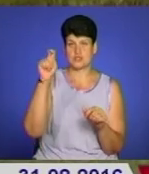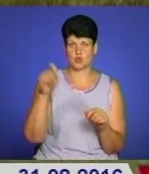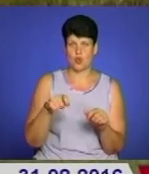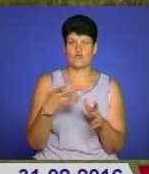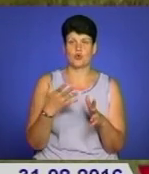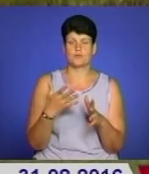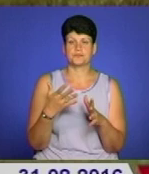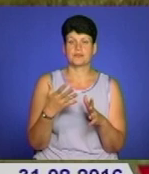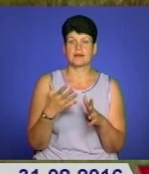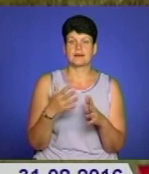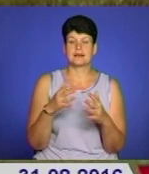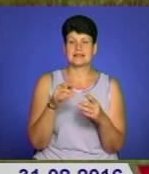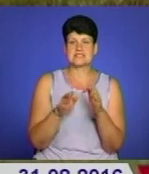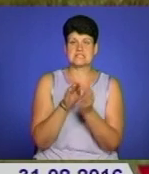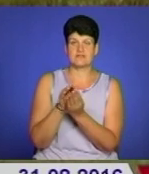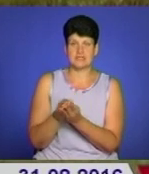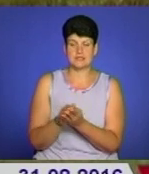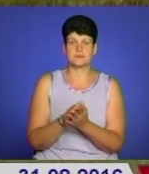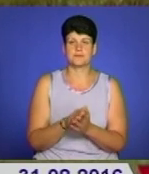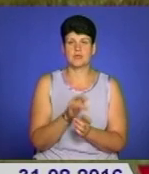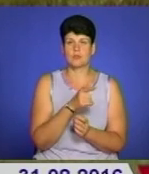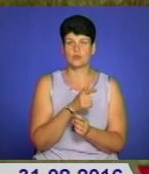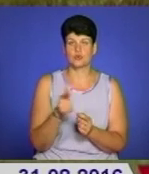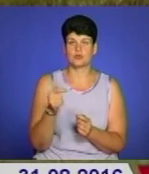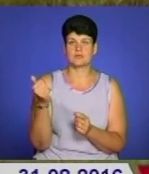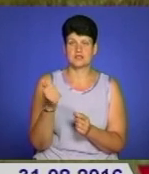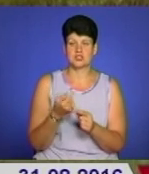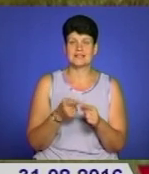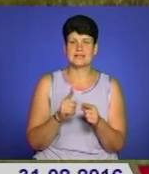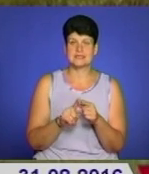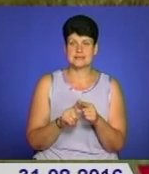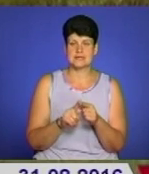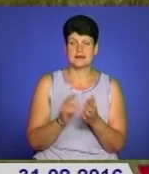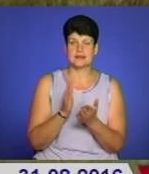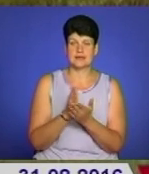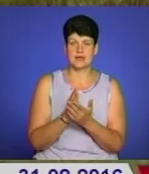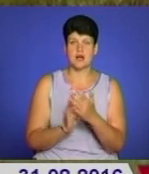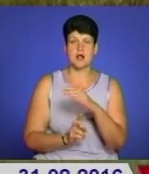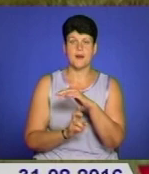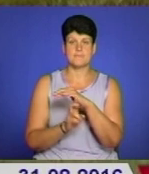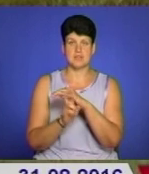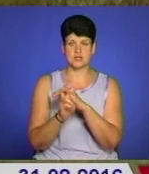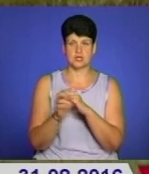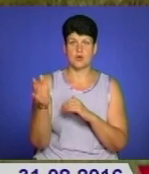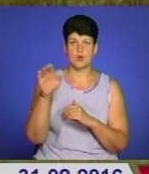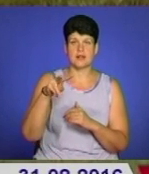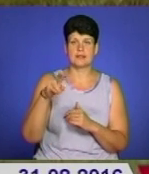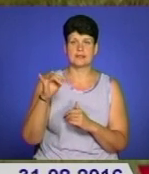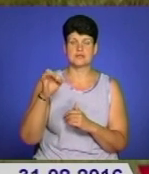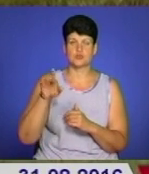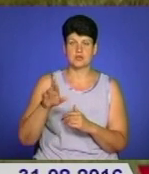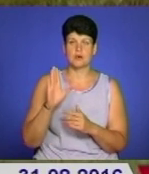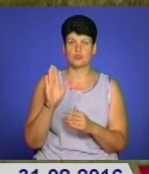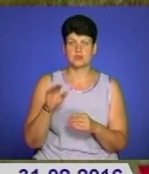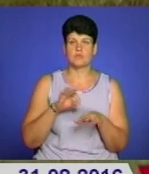відпрацювали декілька таких інфраструктурних локацій. Це саме мілітарна капличка, яка є на горі Лисоня. Буду проведено